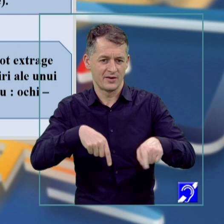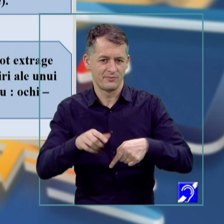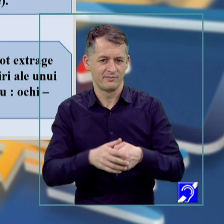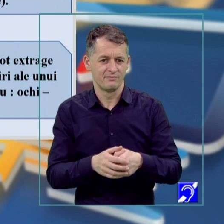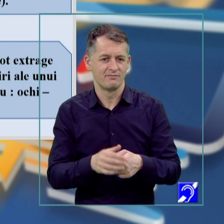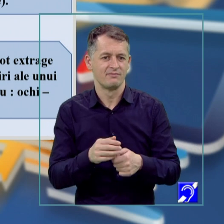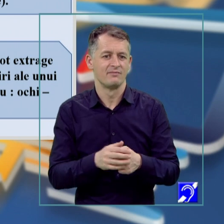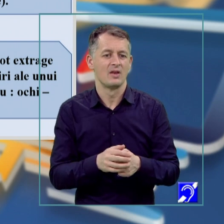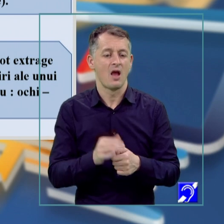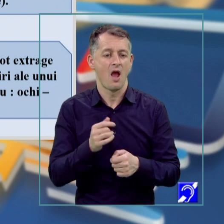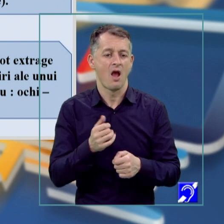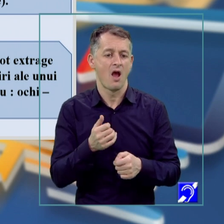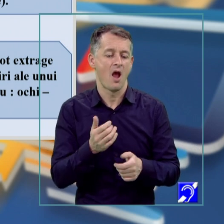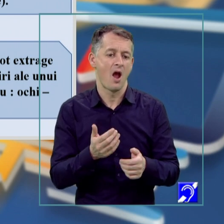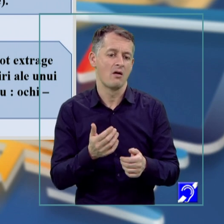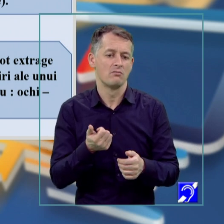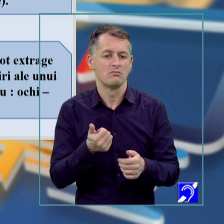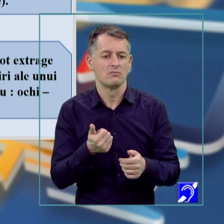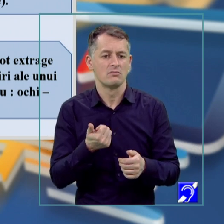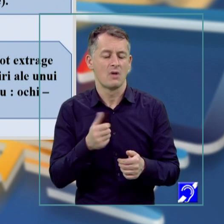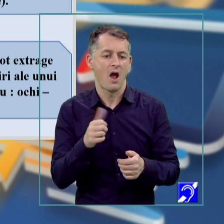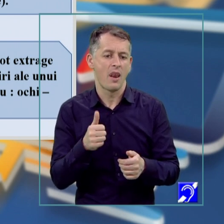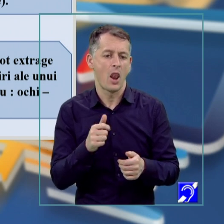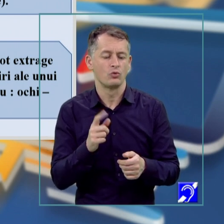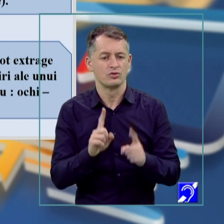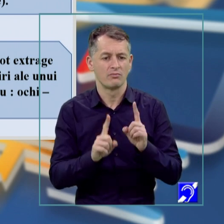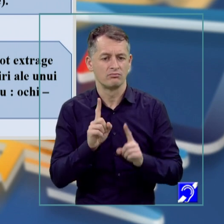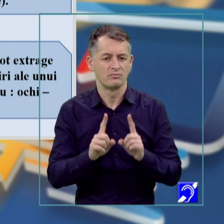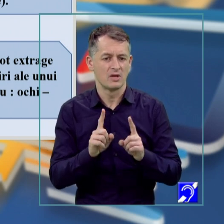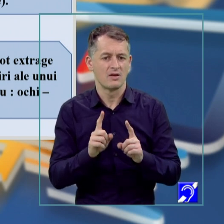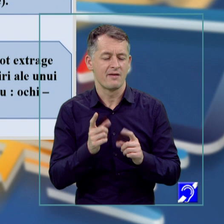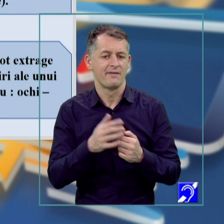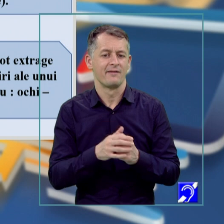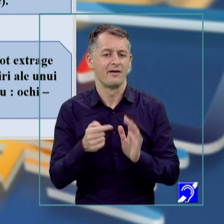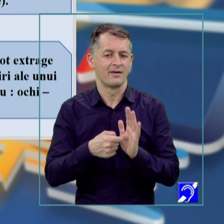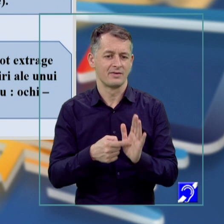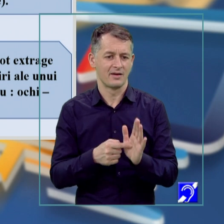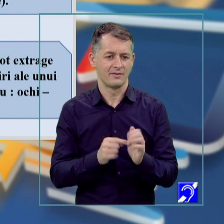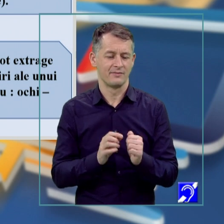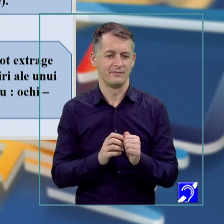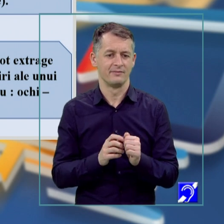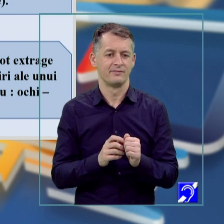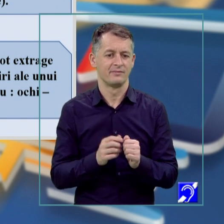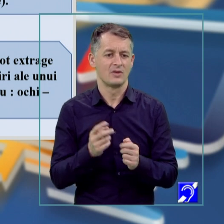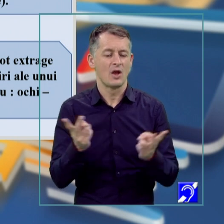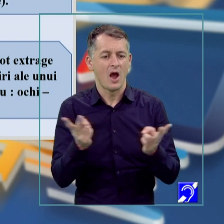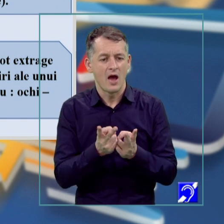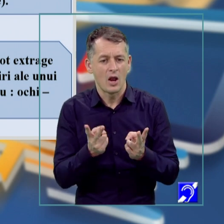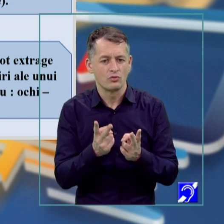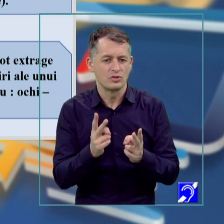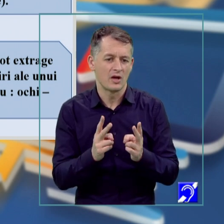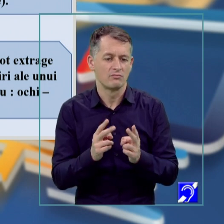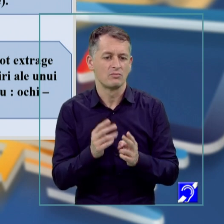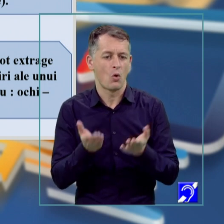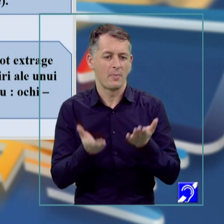pe baza însușirilor comună, a două obiecte, se pot extrage concluzii referitoare la prezența celorlalte însușiri ale unui obiect care nu poate fi cunoscută în